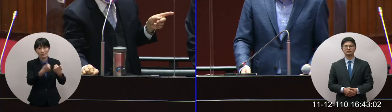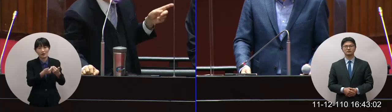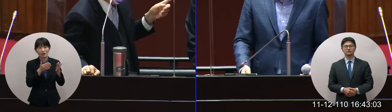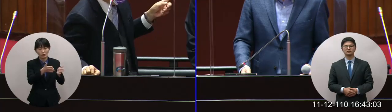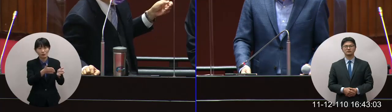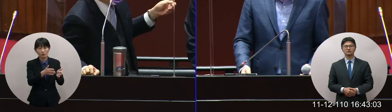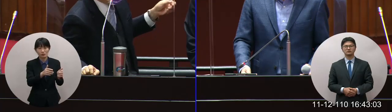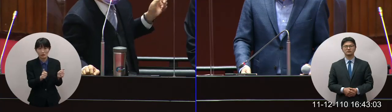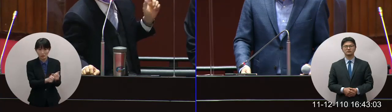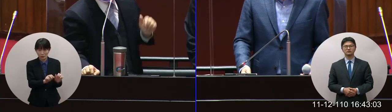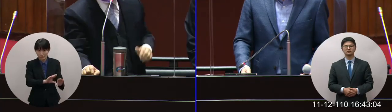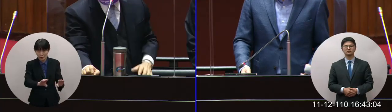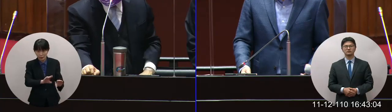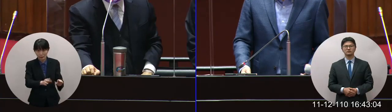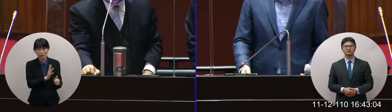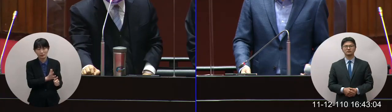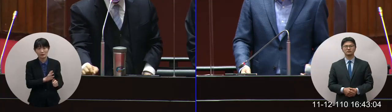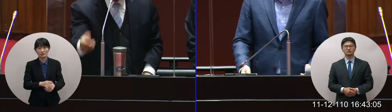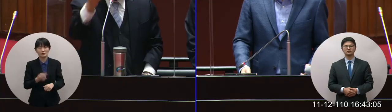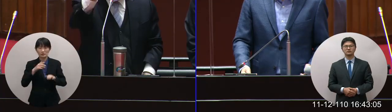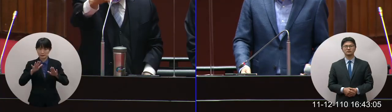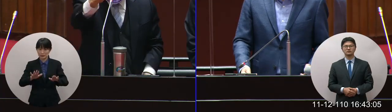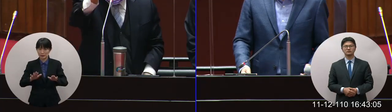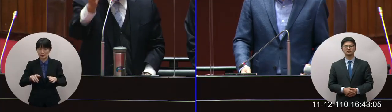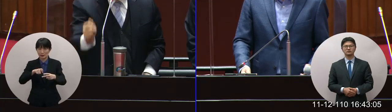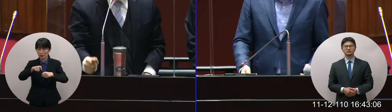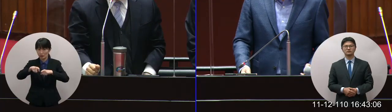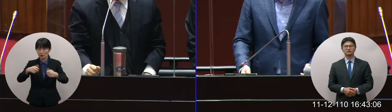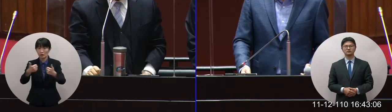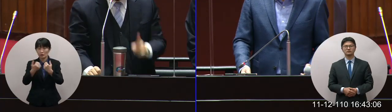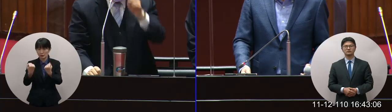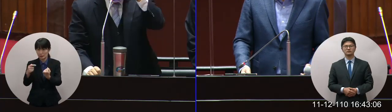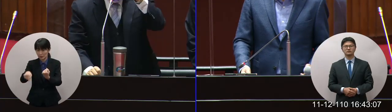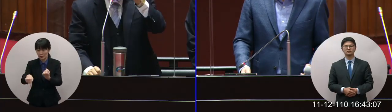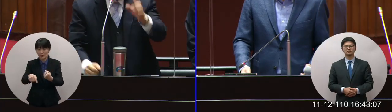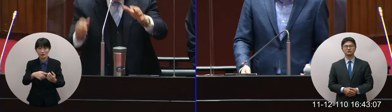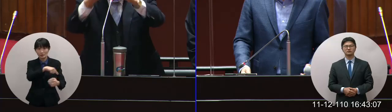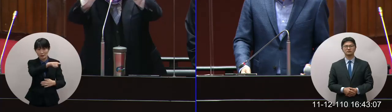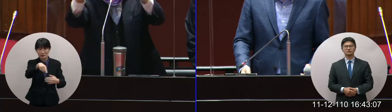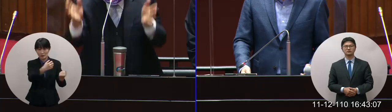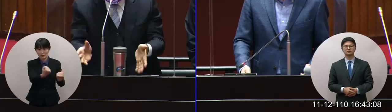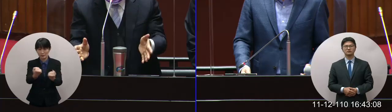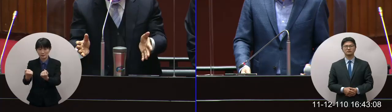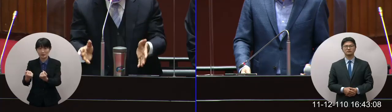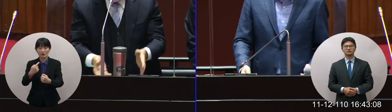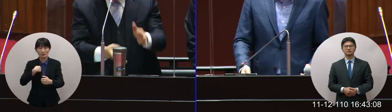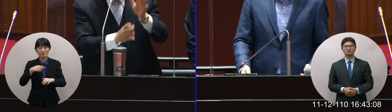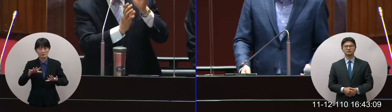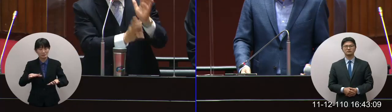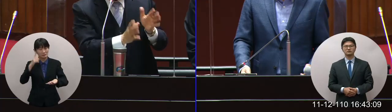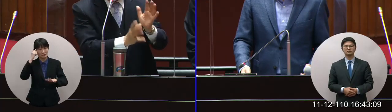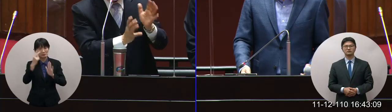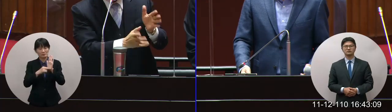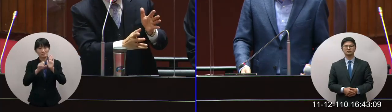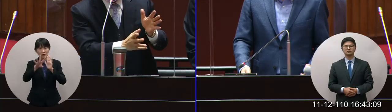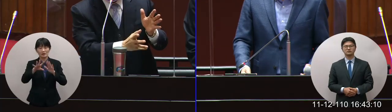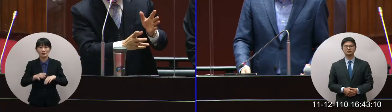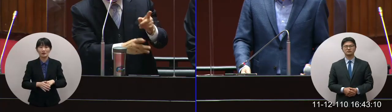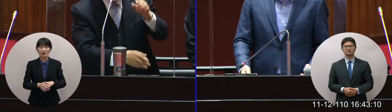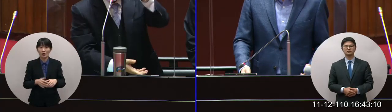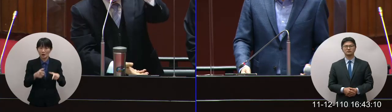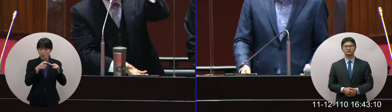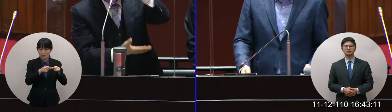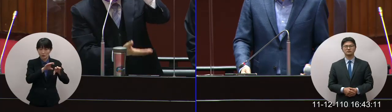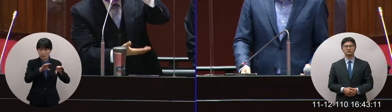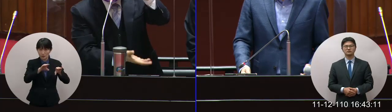交通部也在這裡公共工程會員會也在這裡委員講的有道理第一公共的要趕快努力